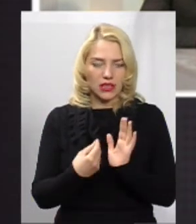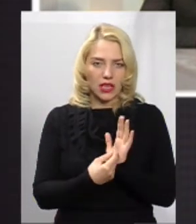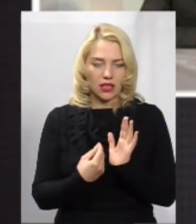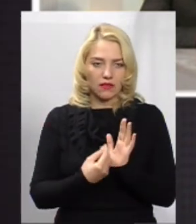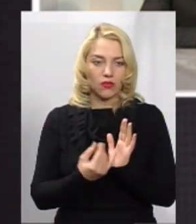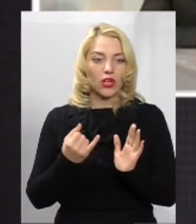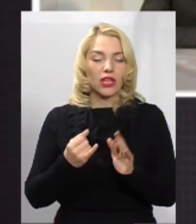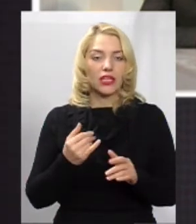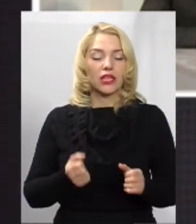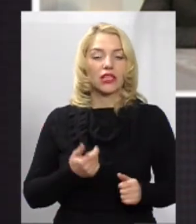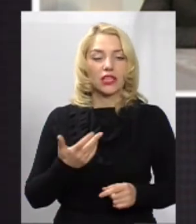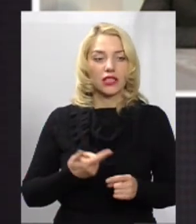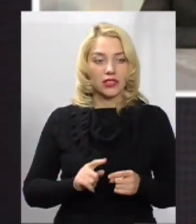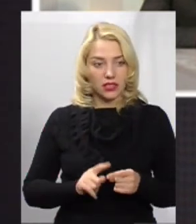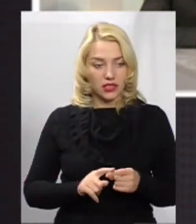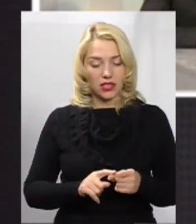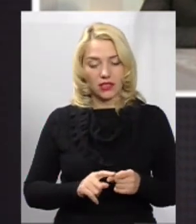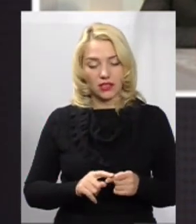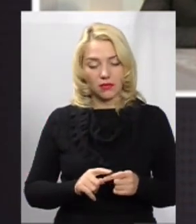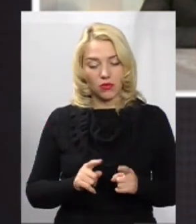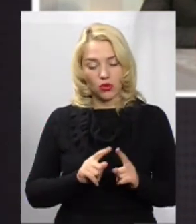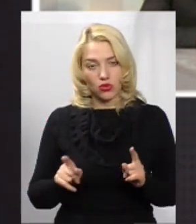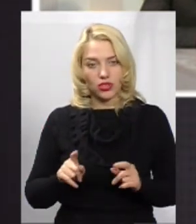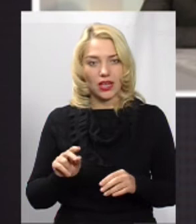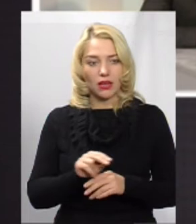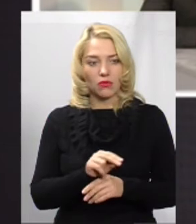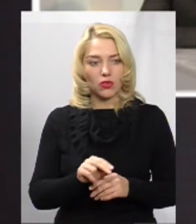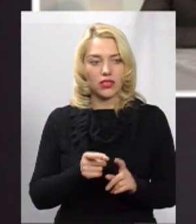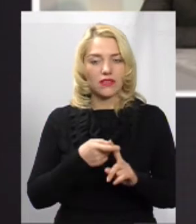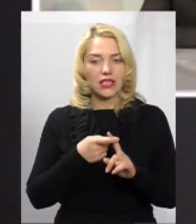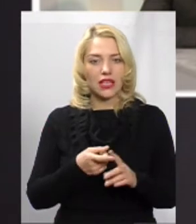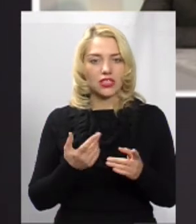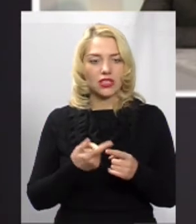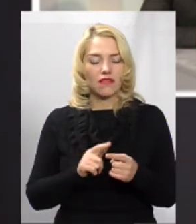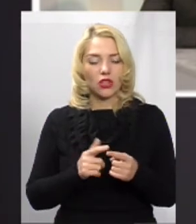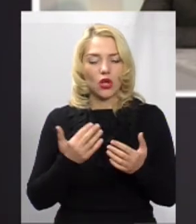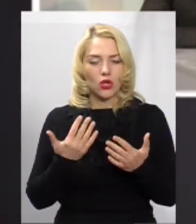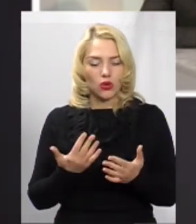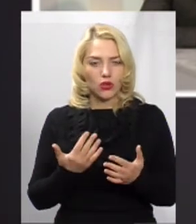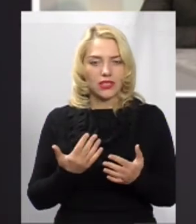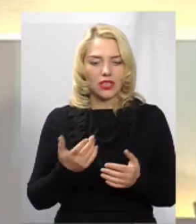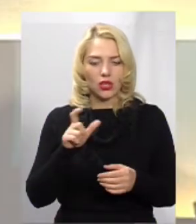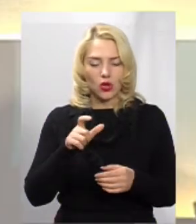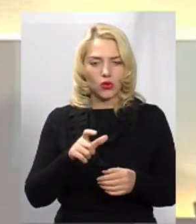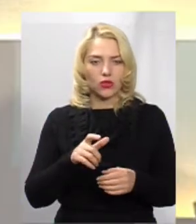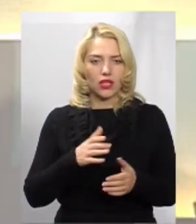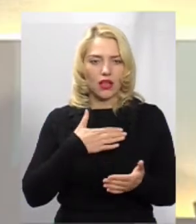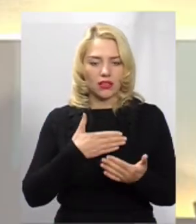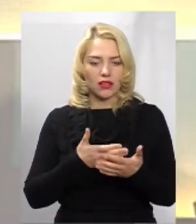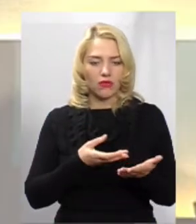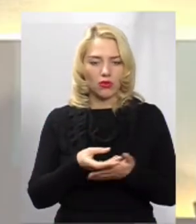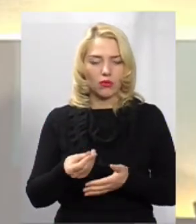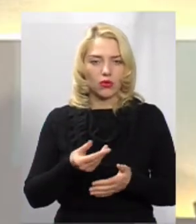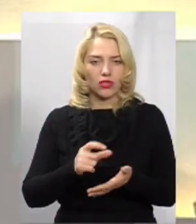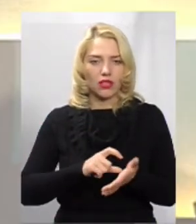І кількість цих виконаних поточних ремонтів залежить від того, наскільки люди інтенсивно проплачують оплату за